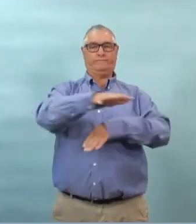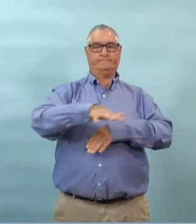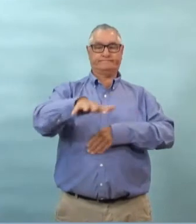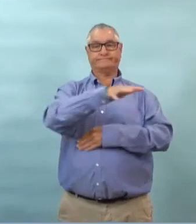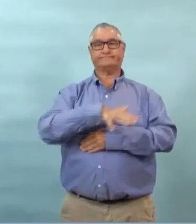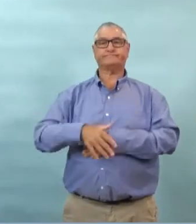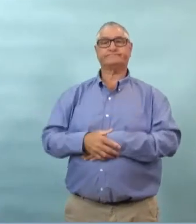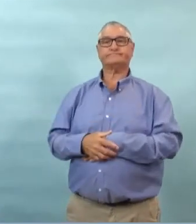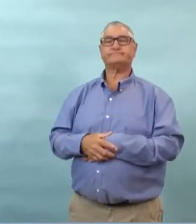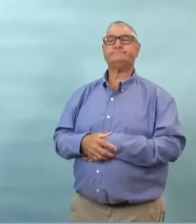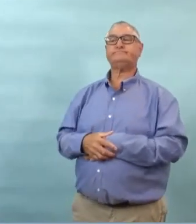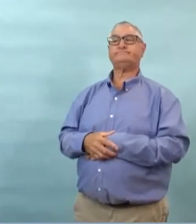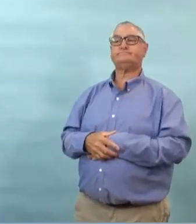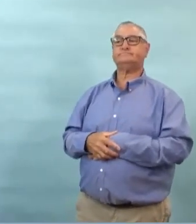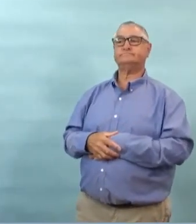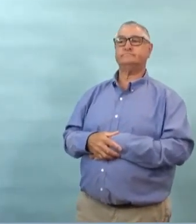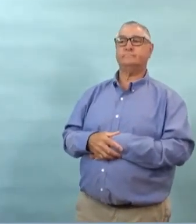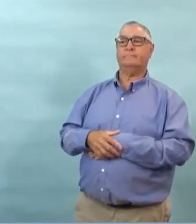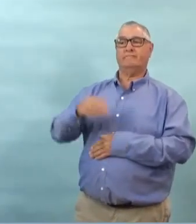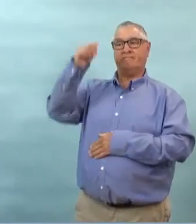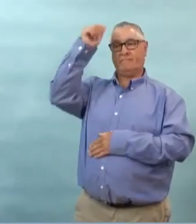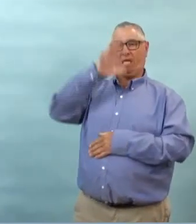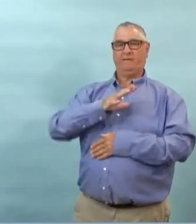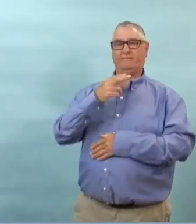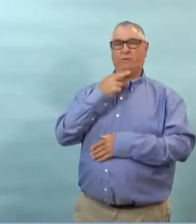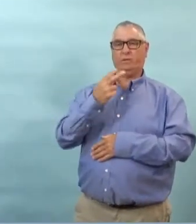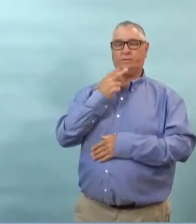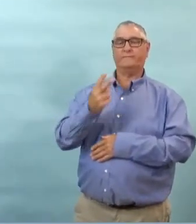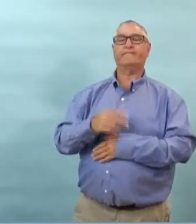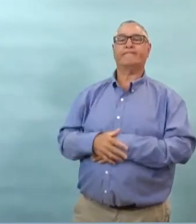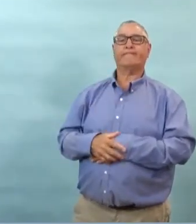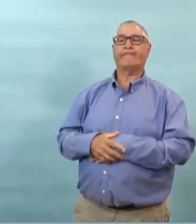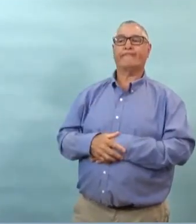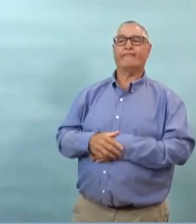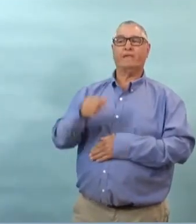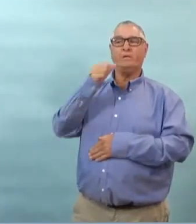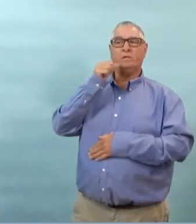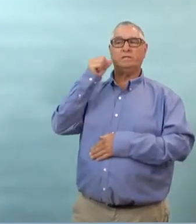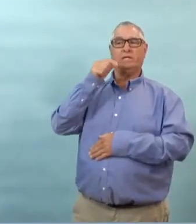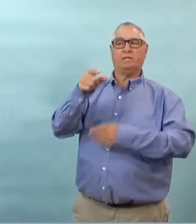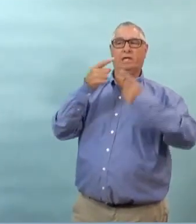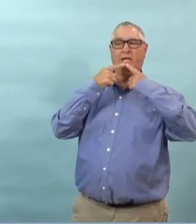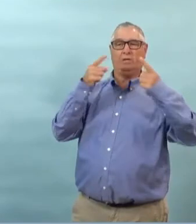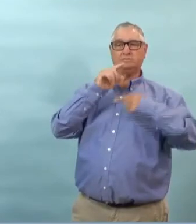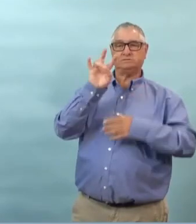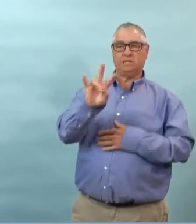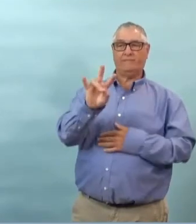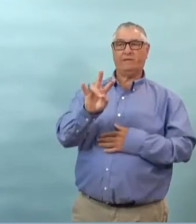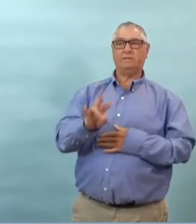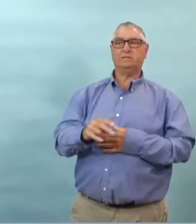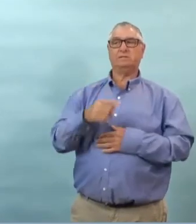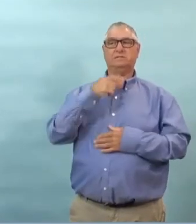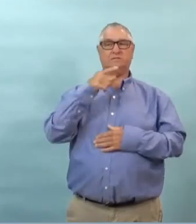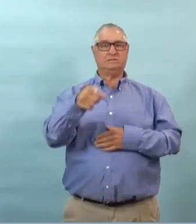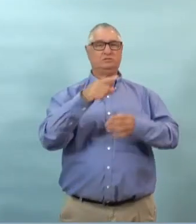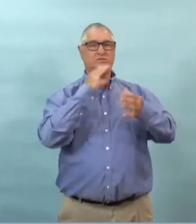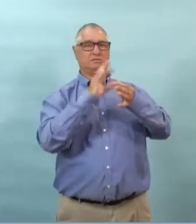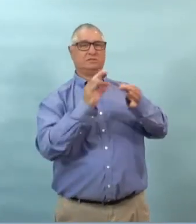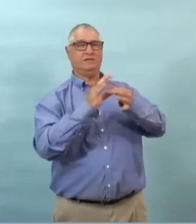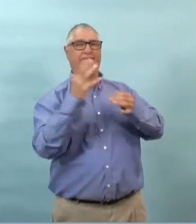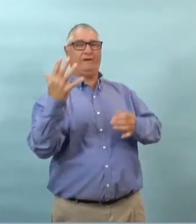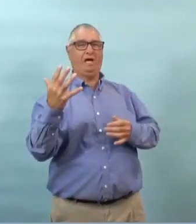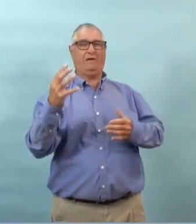nous allons donc maintenant passer à aux journalistes qui se trouve dans la salle 68 alors justement en ce qui concerne ça